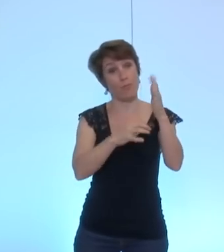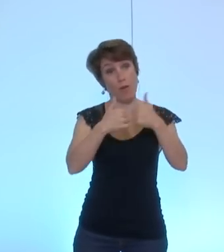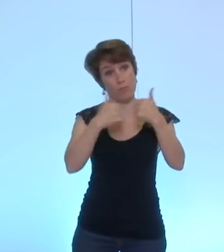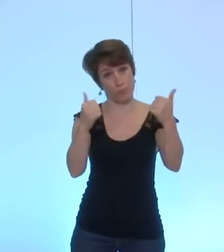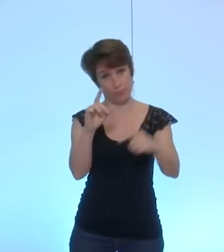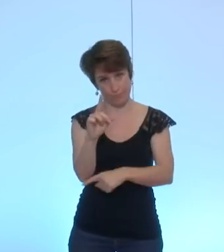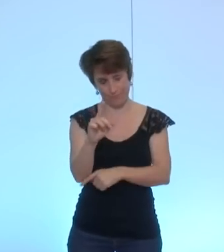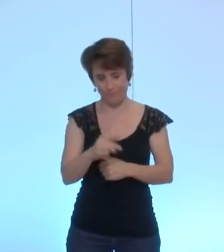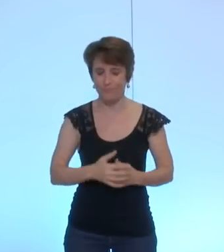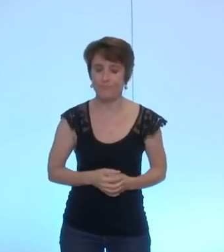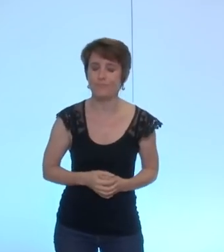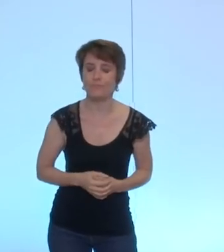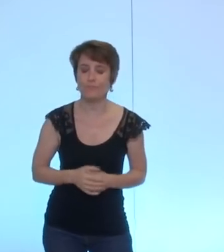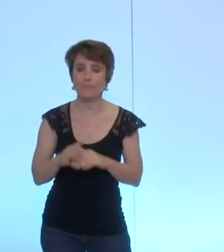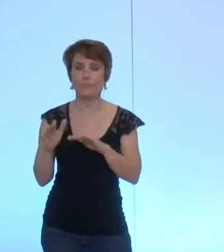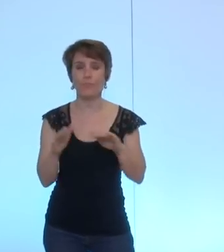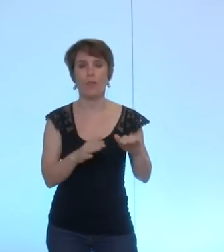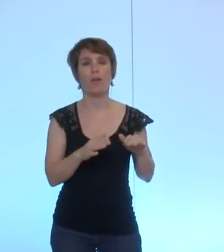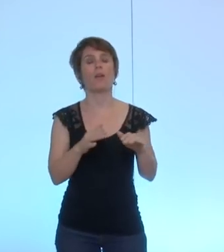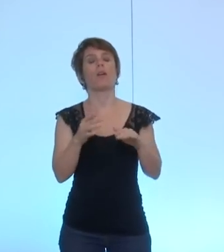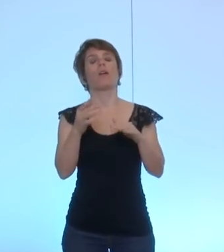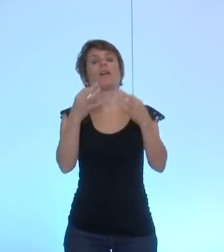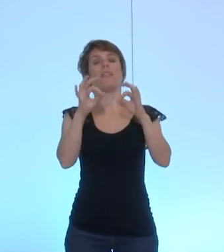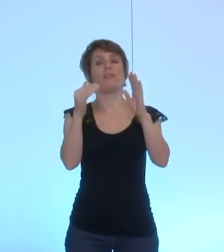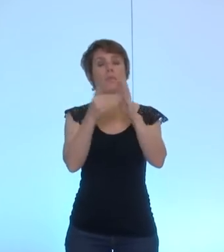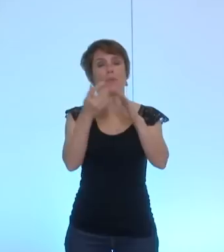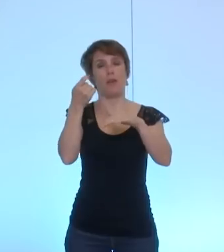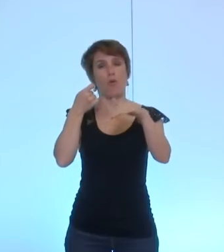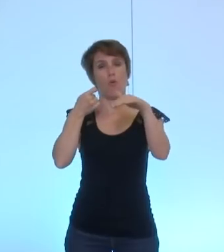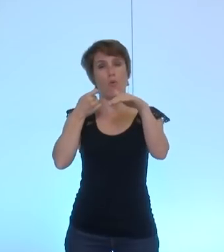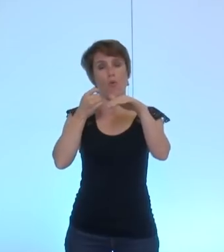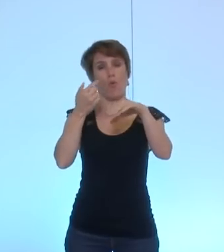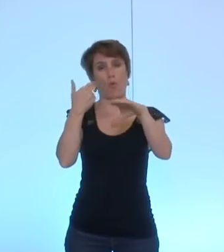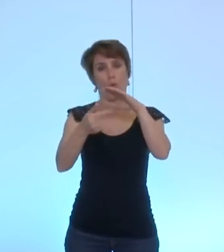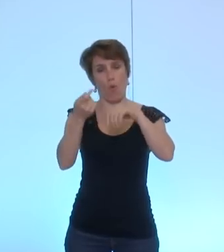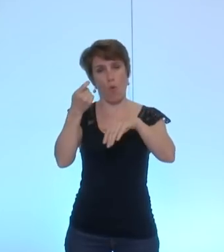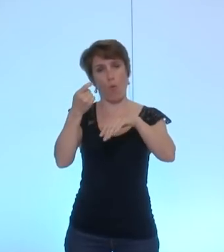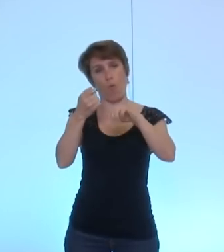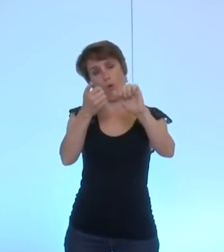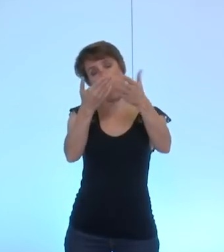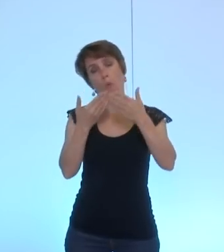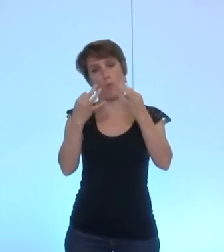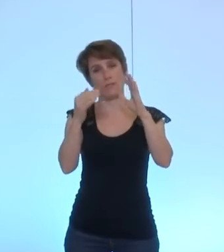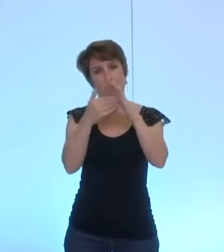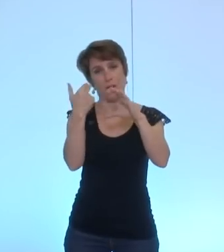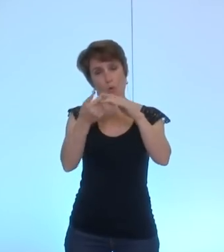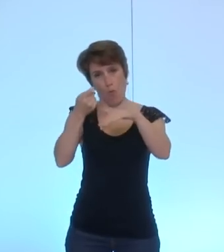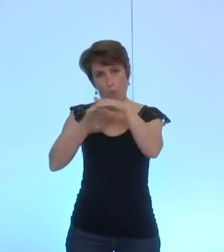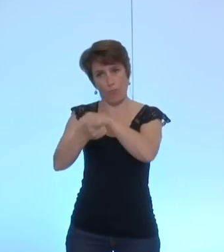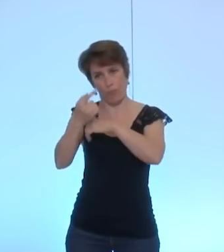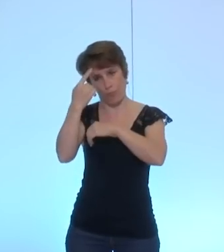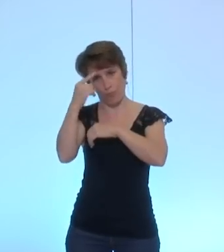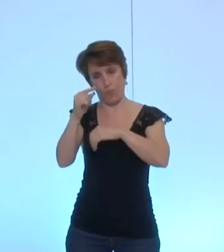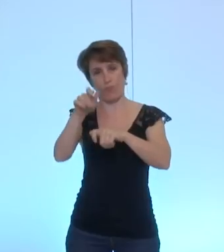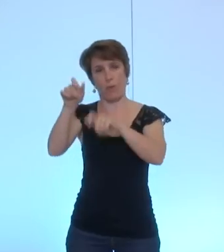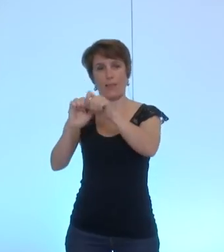concernant l'amendement de la subvention de 10 000 euros pour le fonds des populations victimes de l'aide islamique